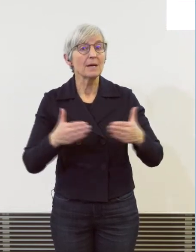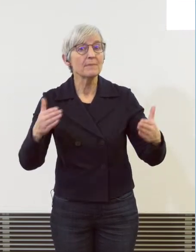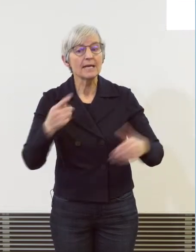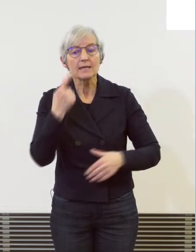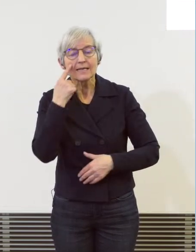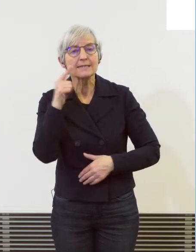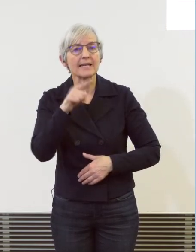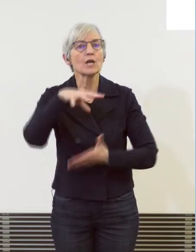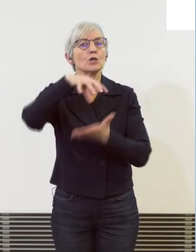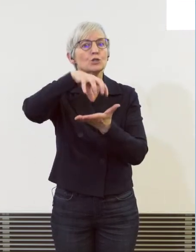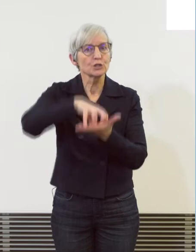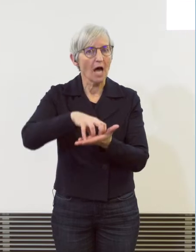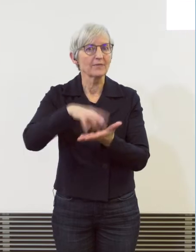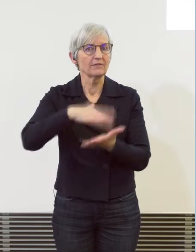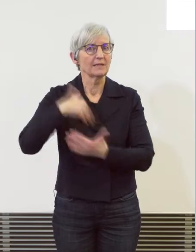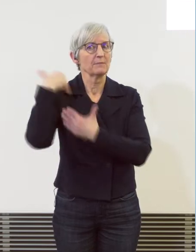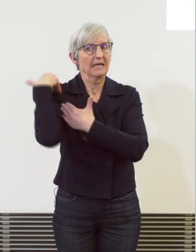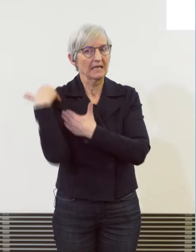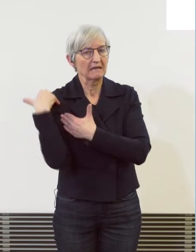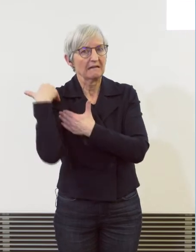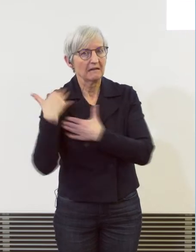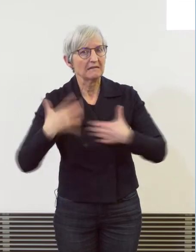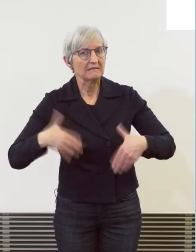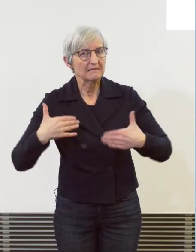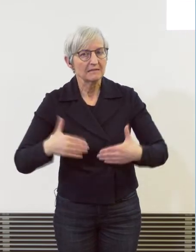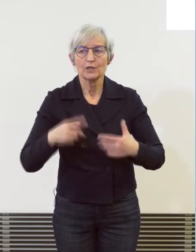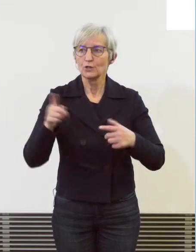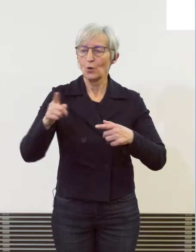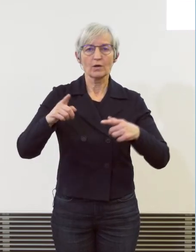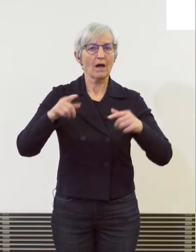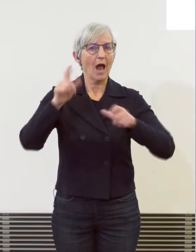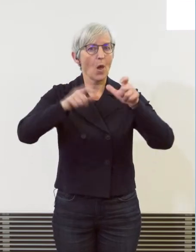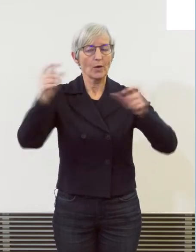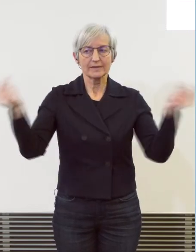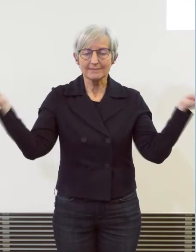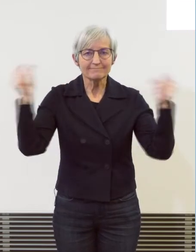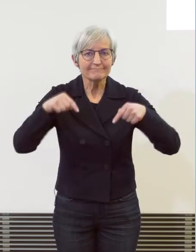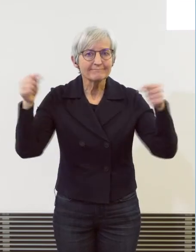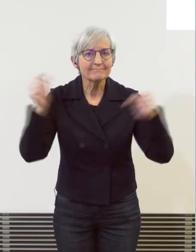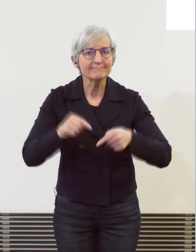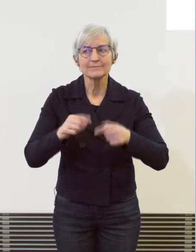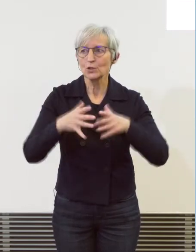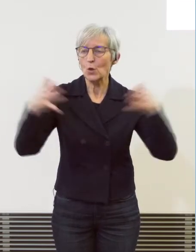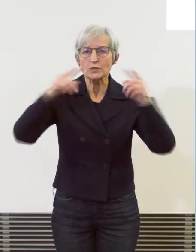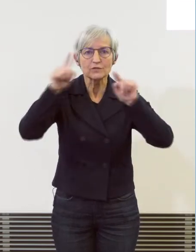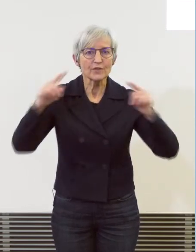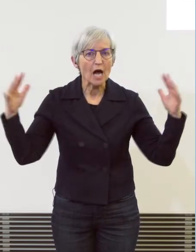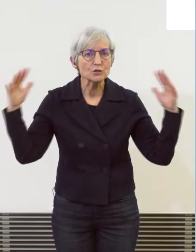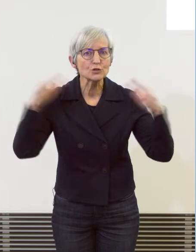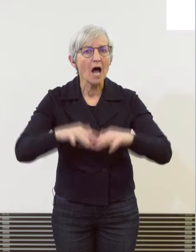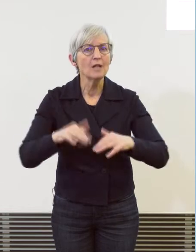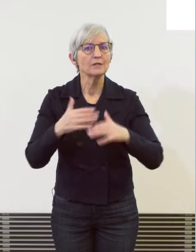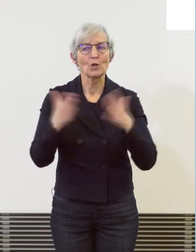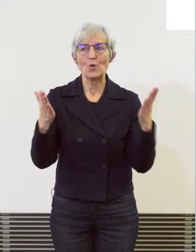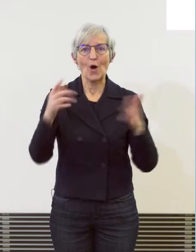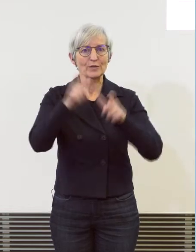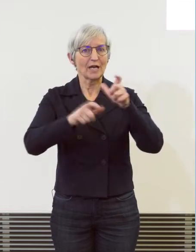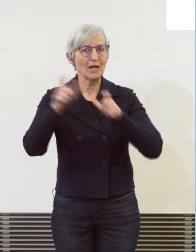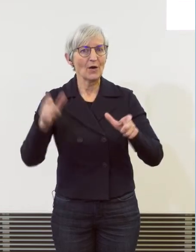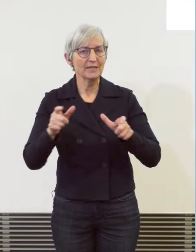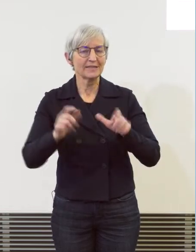Stichwort zum Beispiel Grossveranstaltungen oder das Ausgangsverhalten. Es gab aus diesem Grund auch wieder mehr